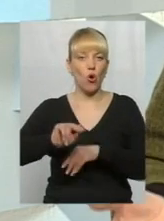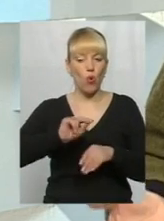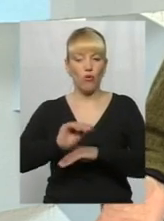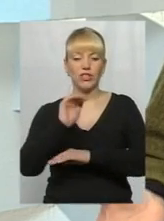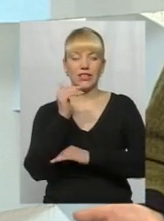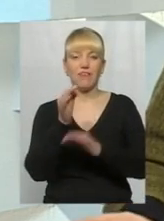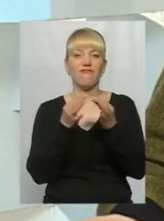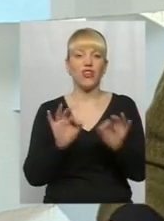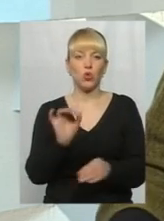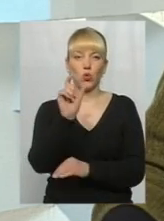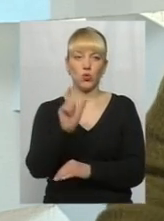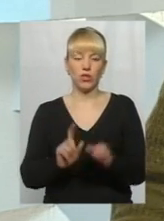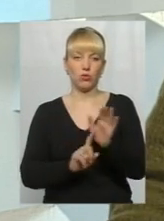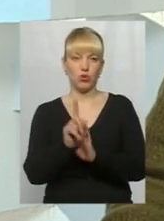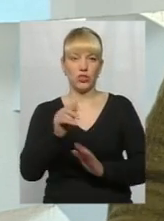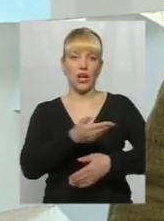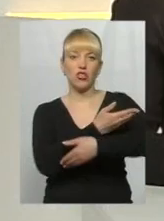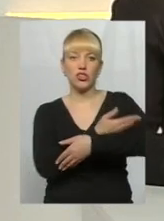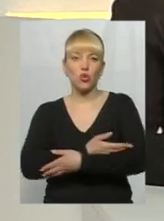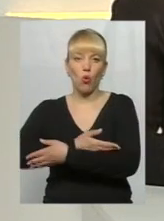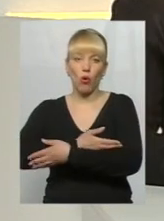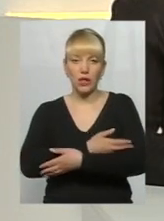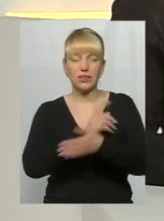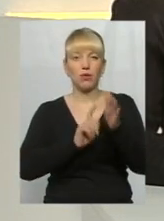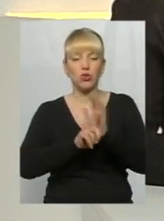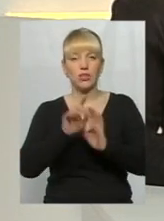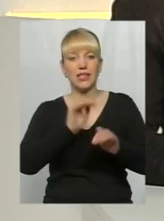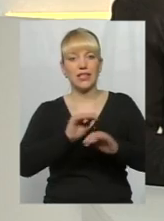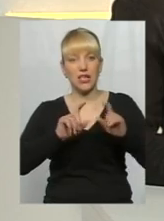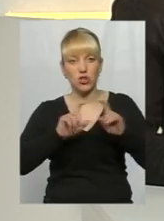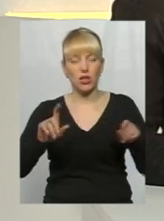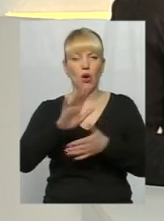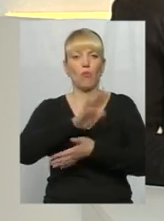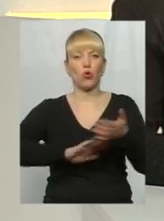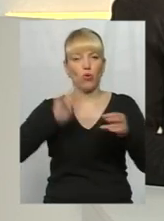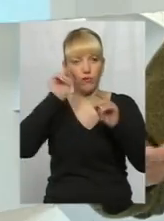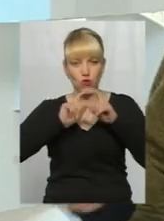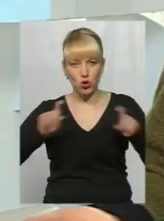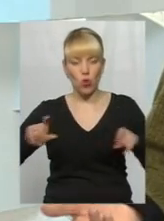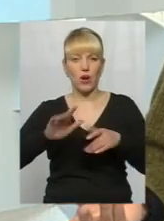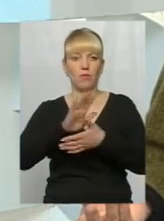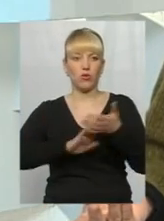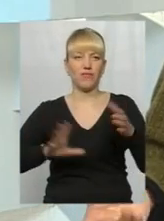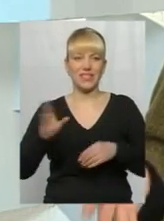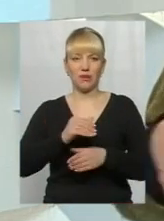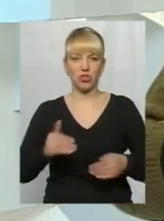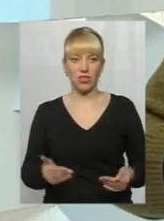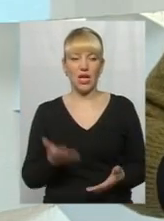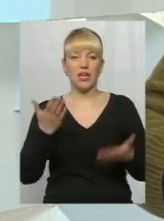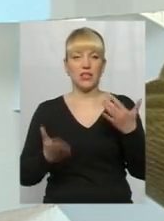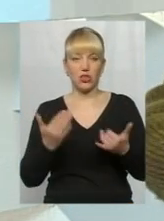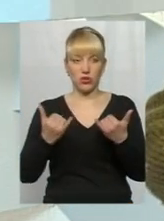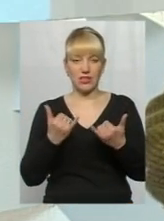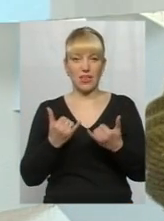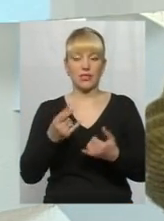вільною людиною, починаючи з колиски, починаючи з дитсадка, продовжуючи в школі, продовжуючи потім усім життям. І якщо ми зараз